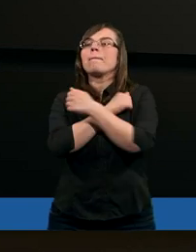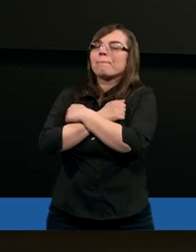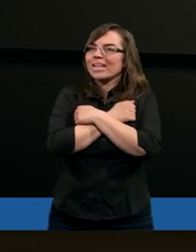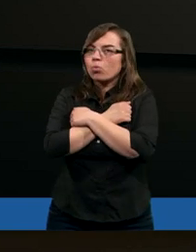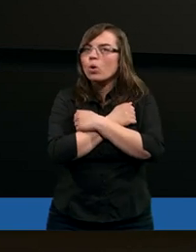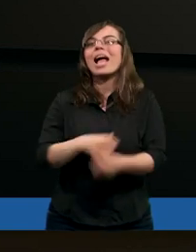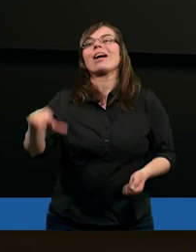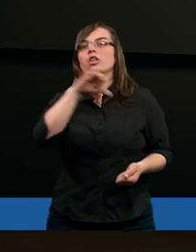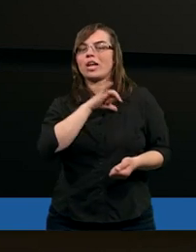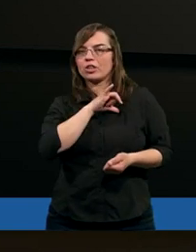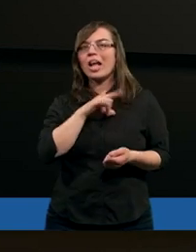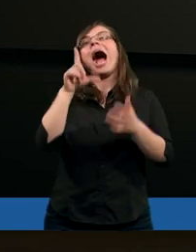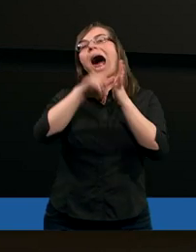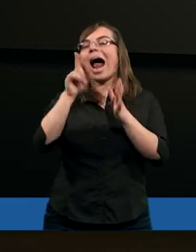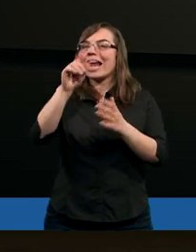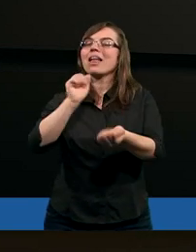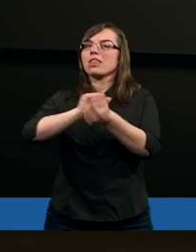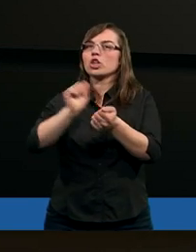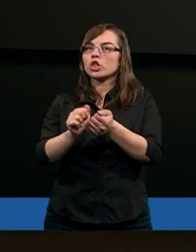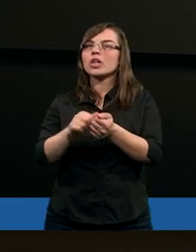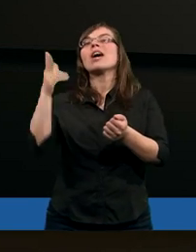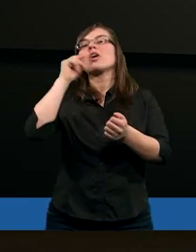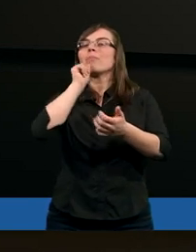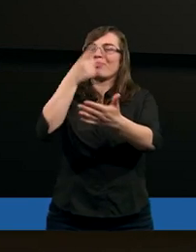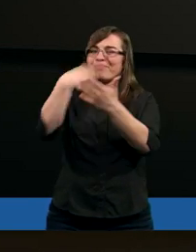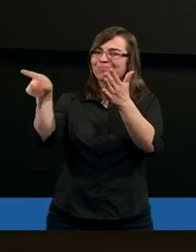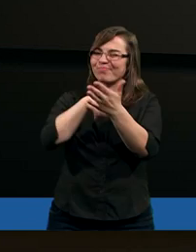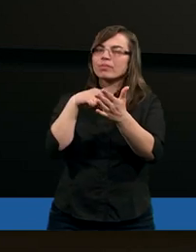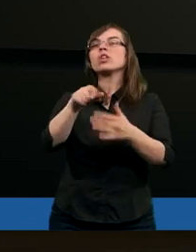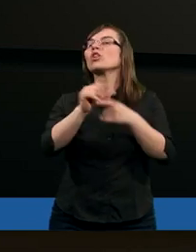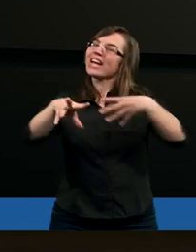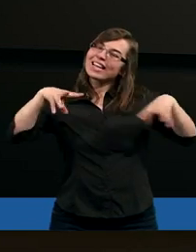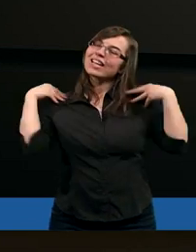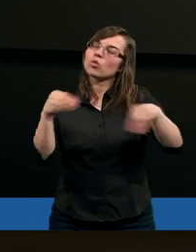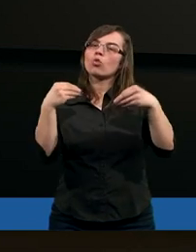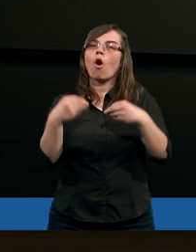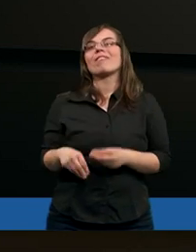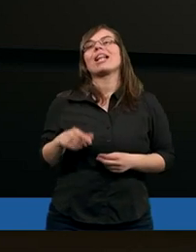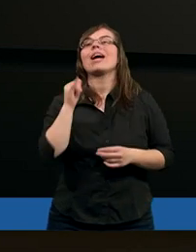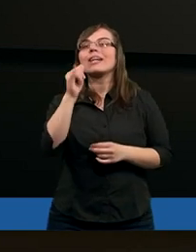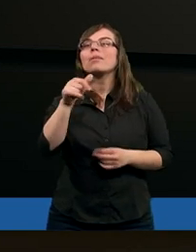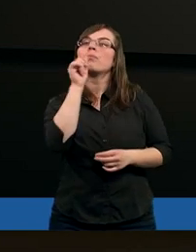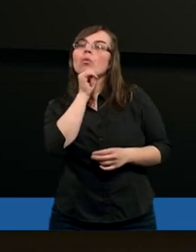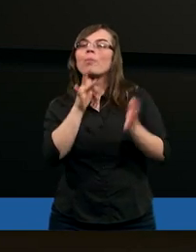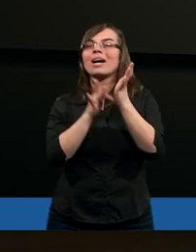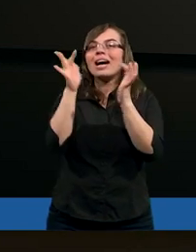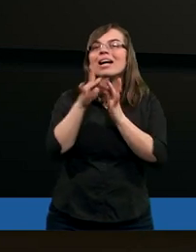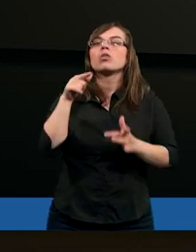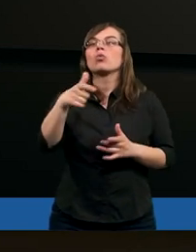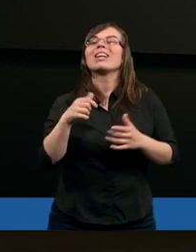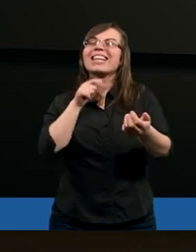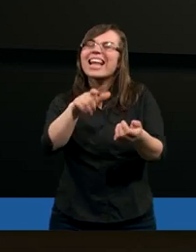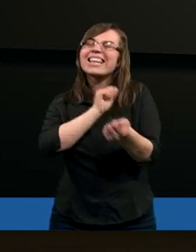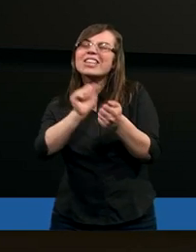miłuje grzesznika. I to jest cudowne, że Chrystus poniósł konsekwencje tego